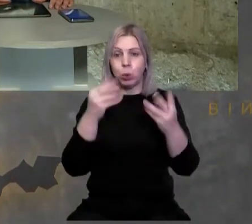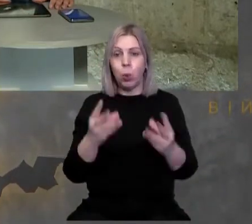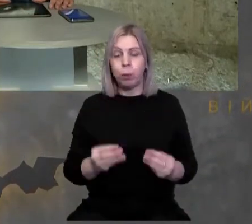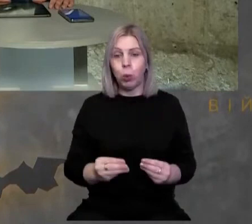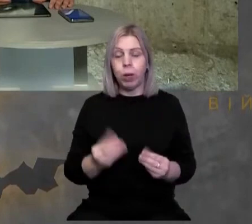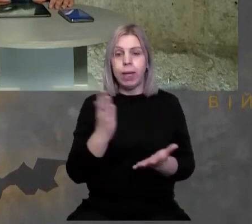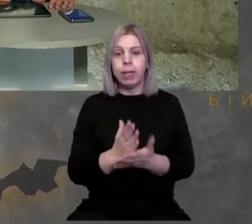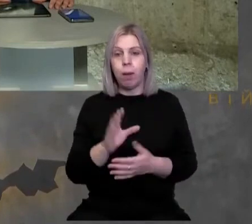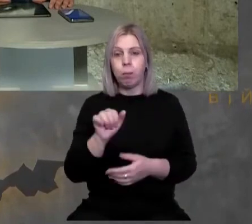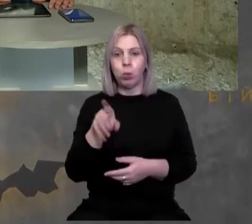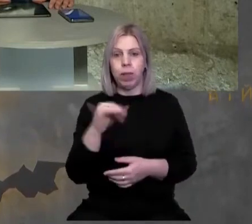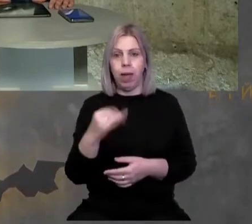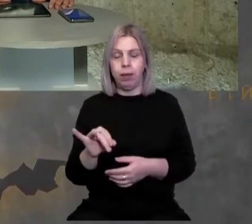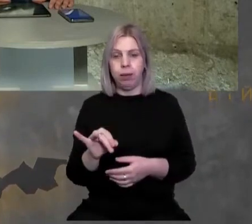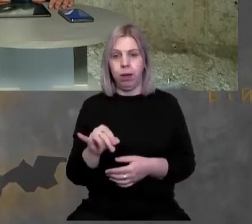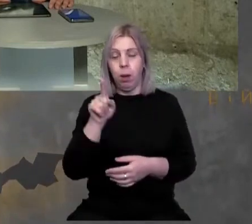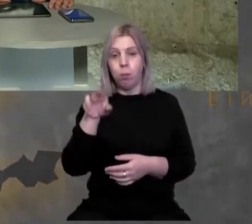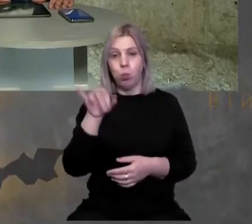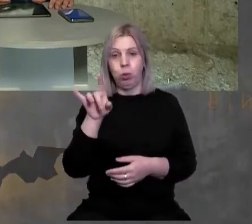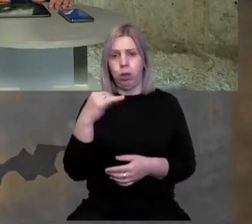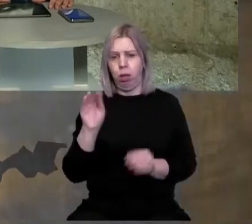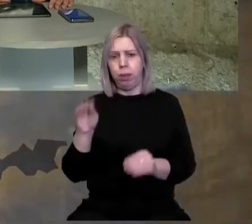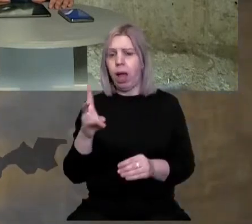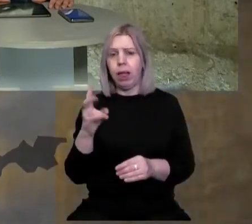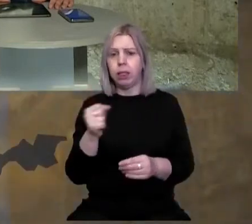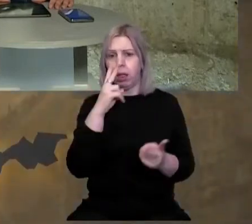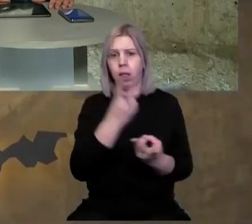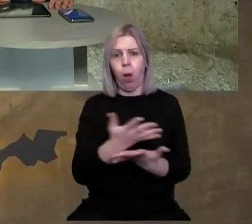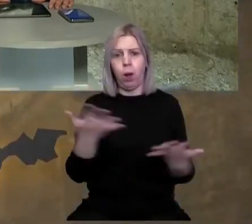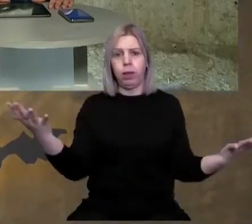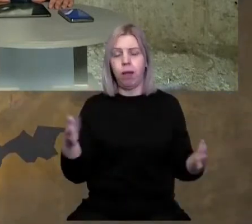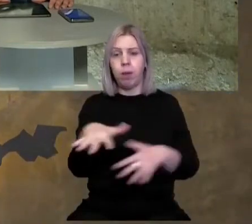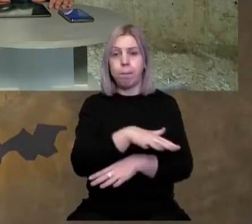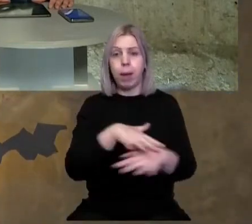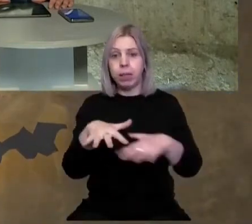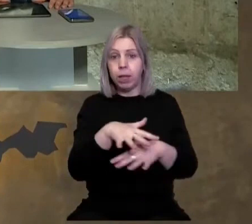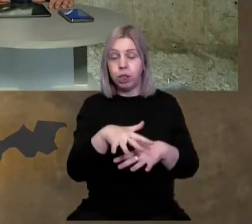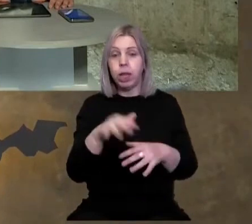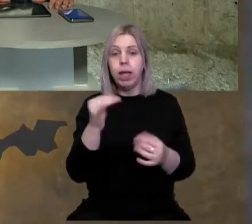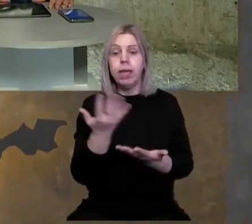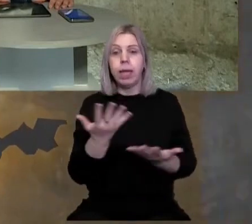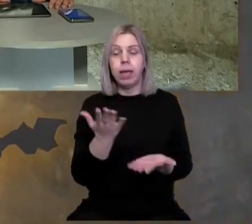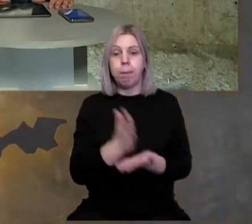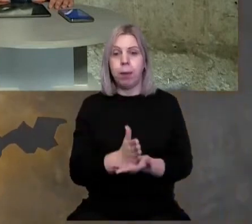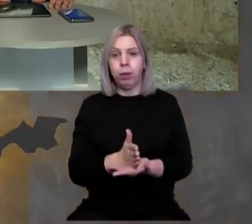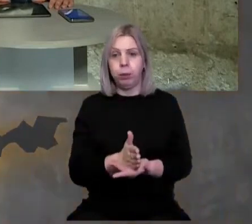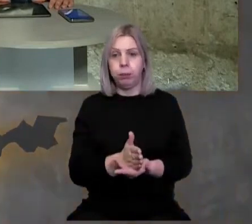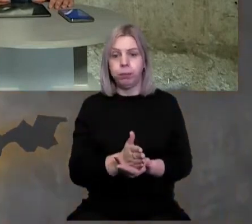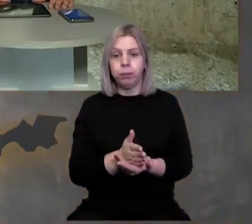є в музеях, винятково в музеях, а не на оглядових майданчиках, які мають